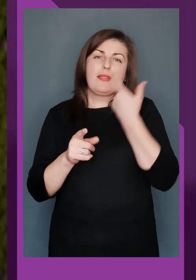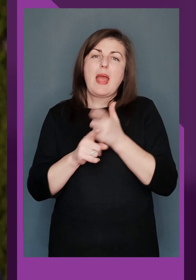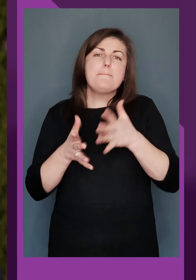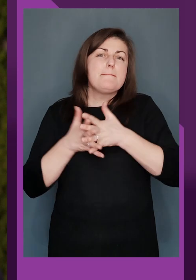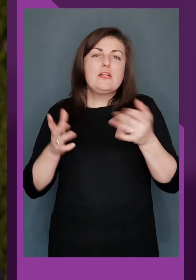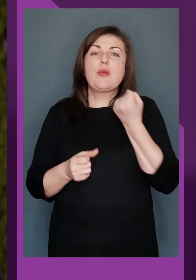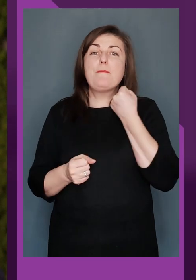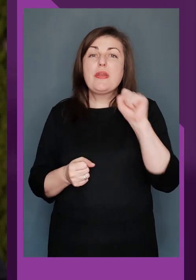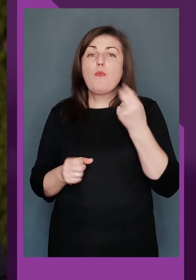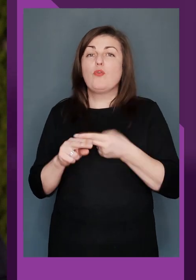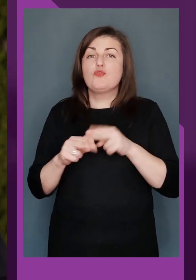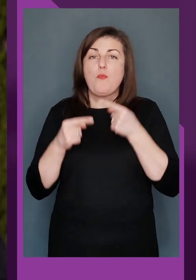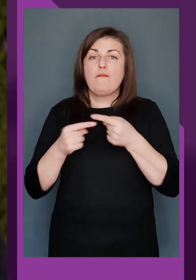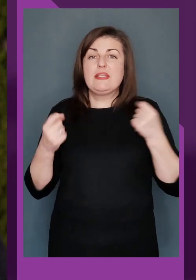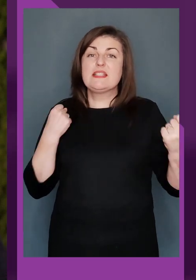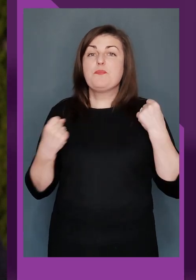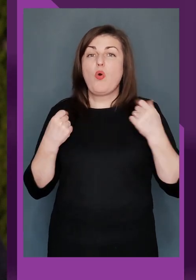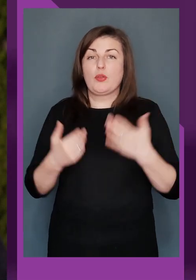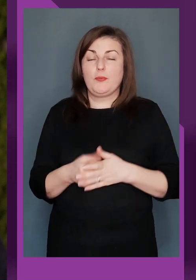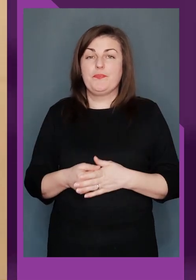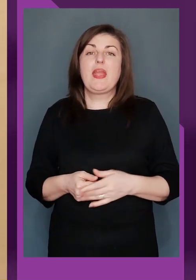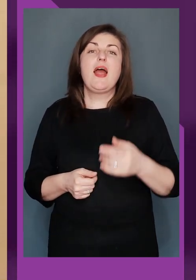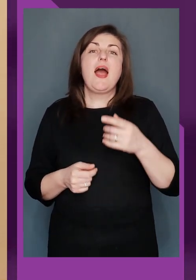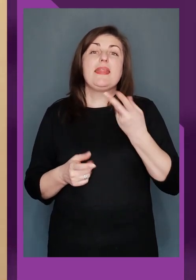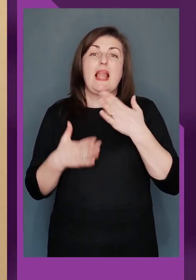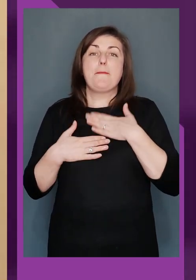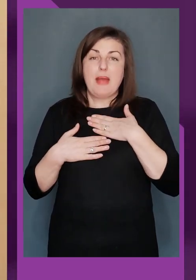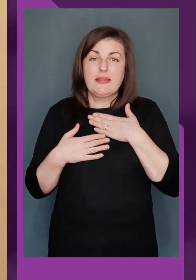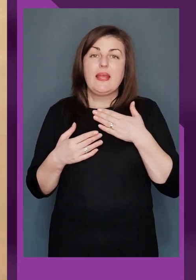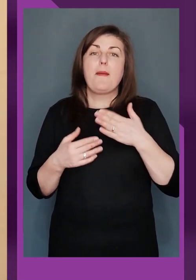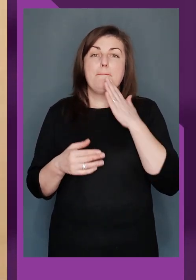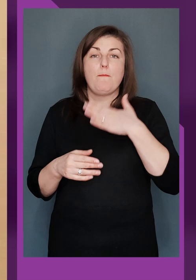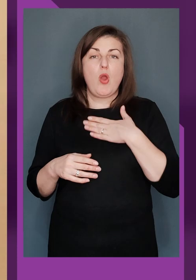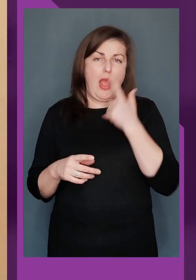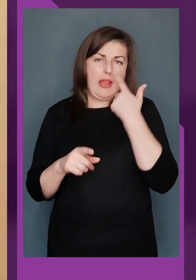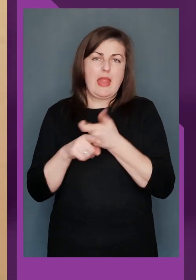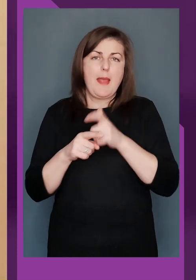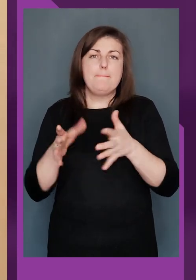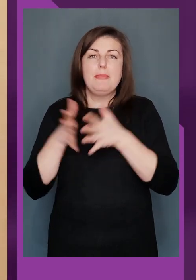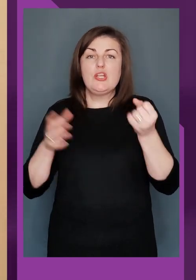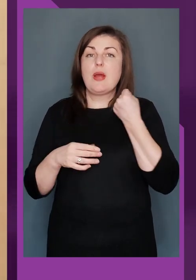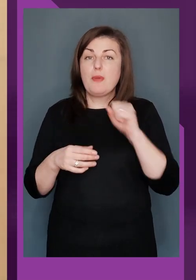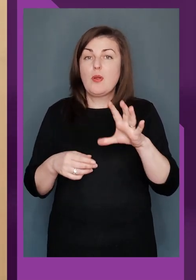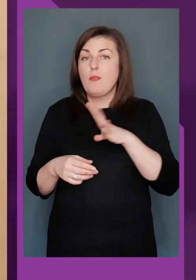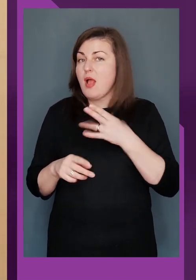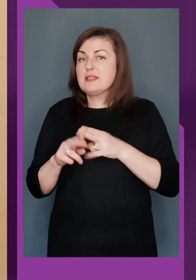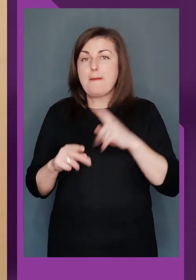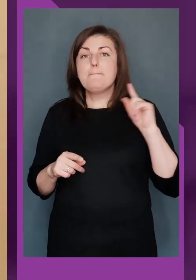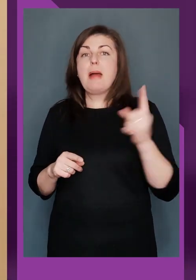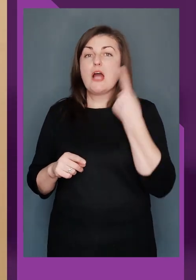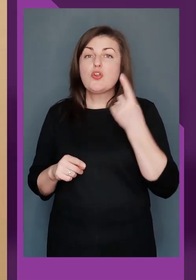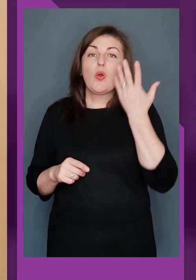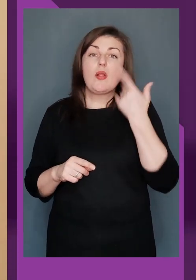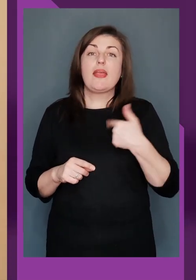і про найбільші перемоги в цьому виді спорту. Для мене моя найбільша перемога